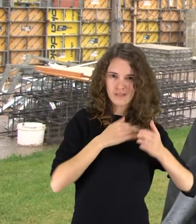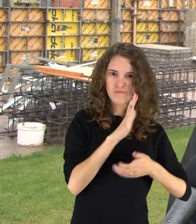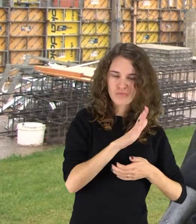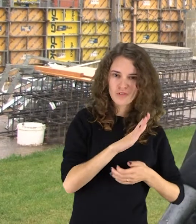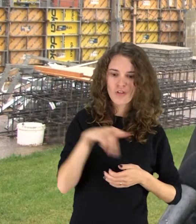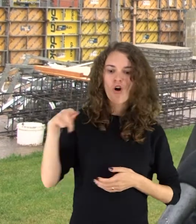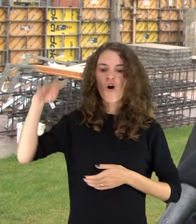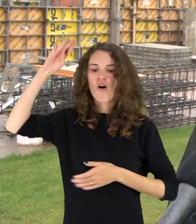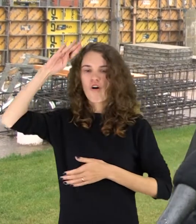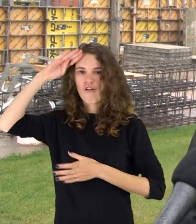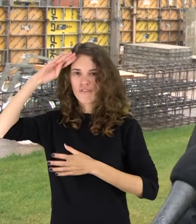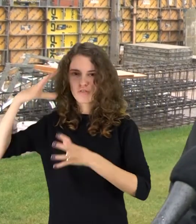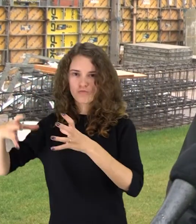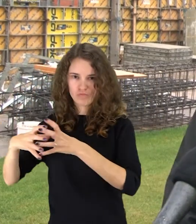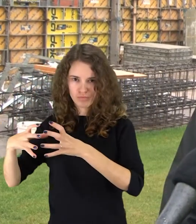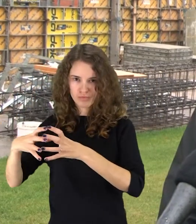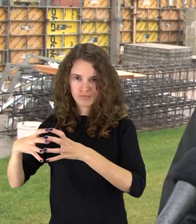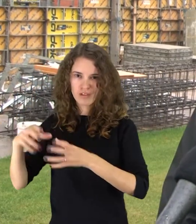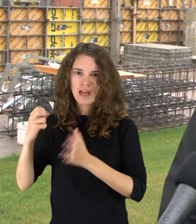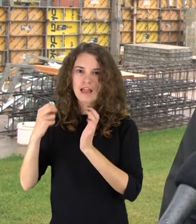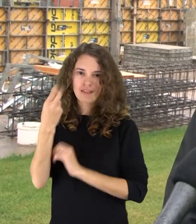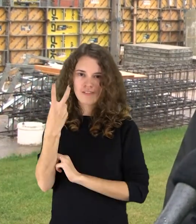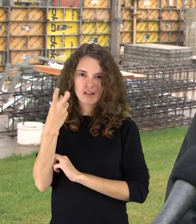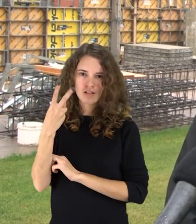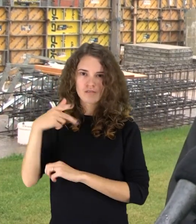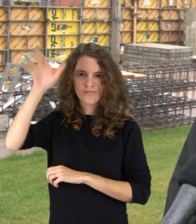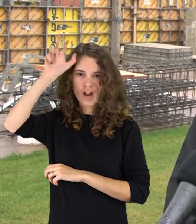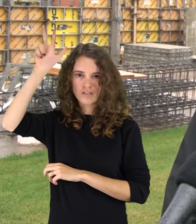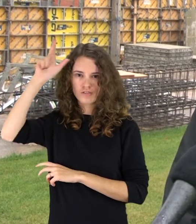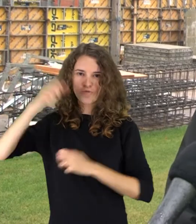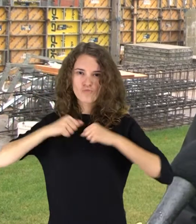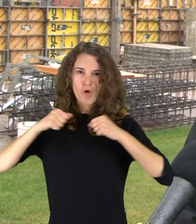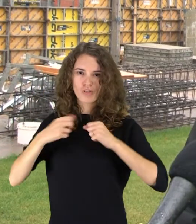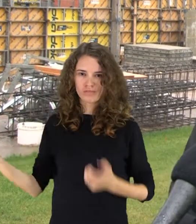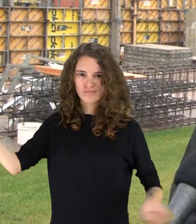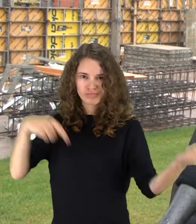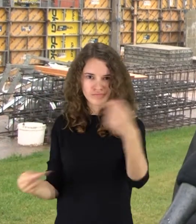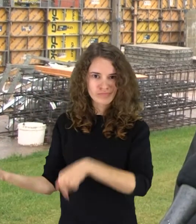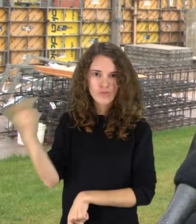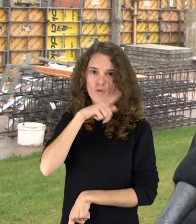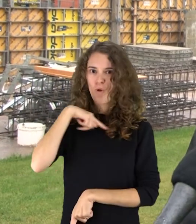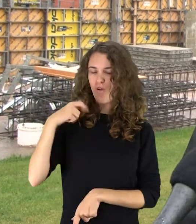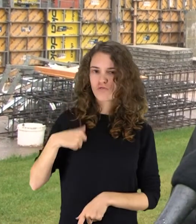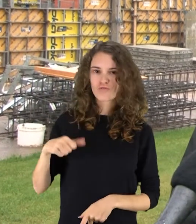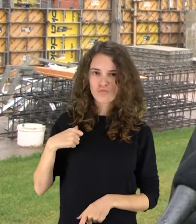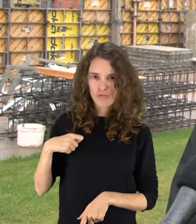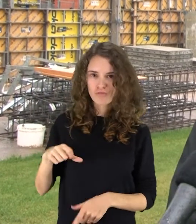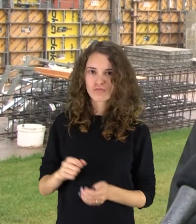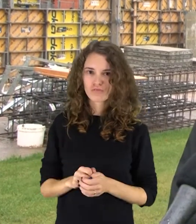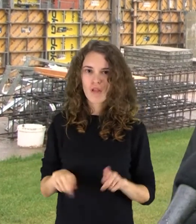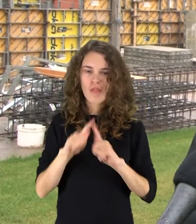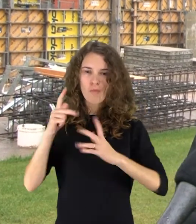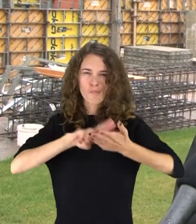amžiaus grupėje, tai vasaras metų, tai būtų 12 valstybių. Tai tikrai nemažas žmonių kiekis, nemažas